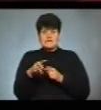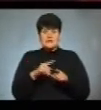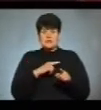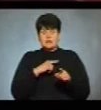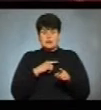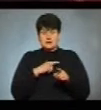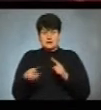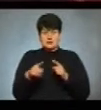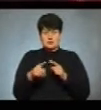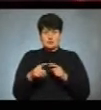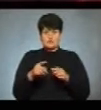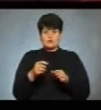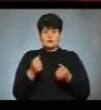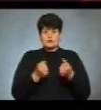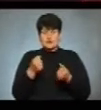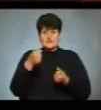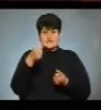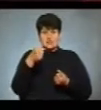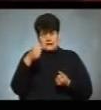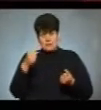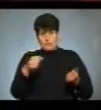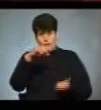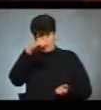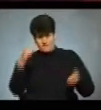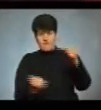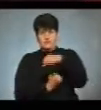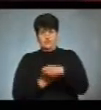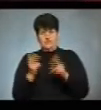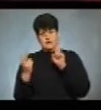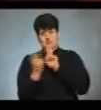двома руками ловив за кермом автомобіля та виверну його на зустрічну сону.